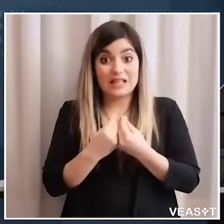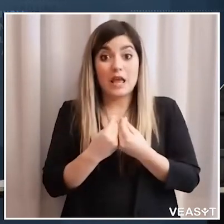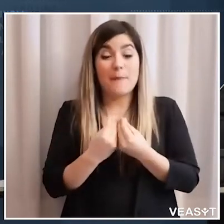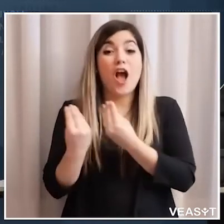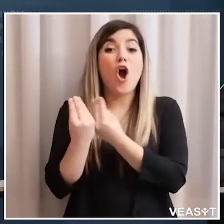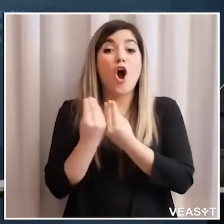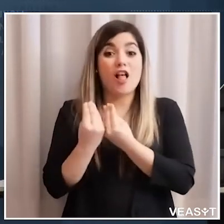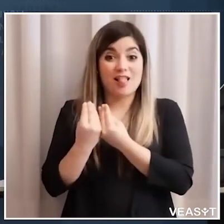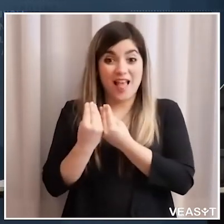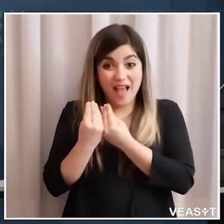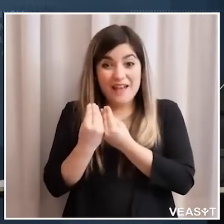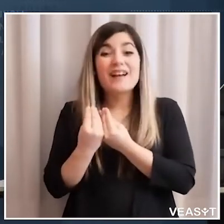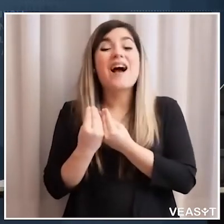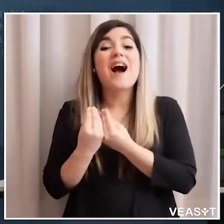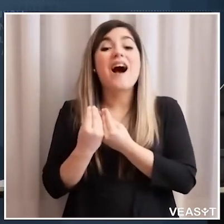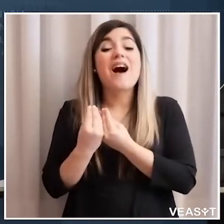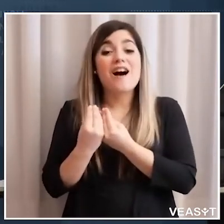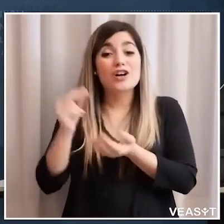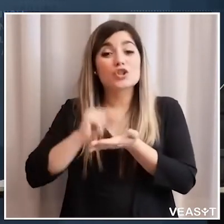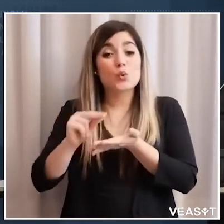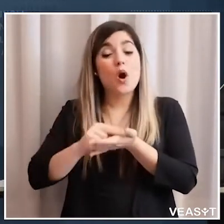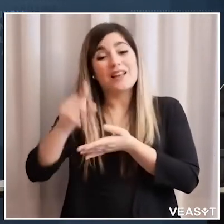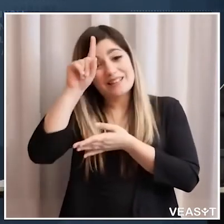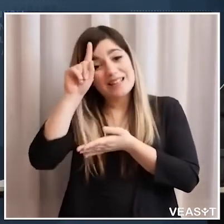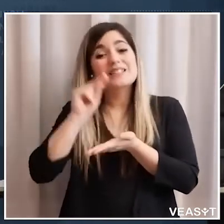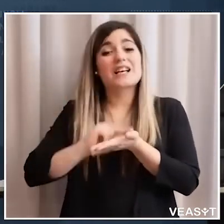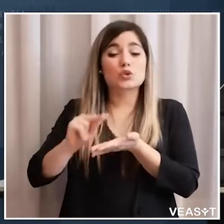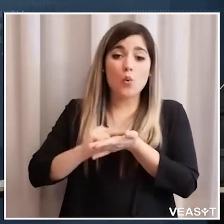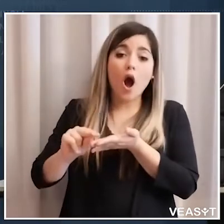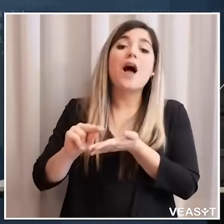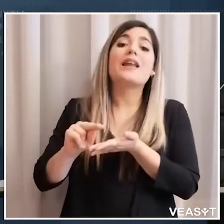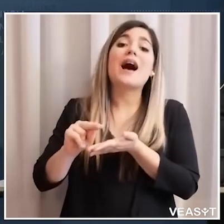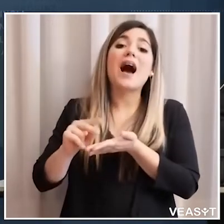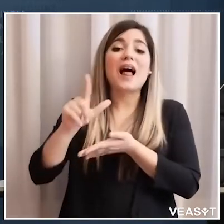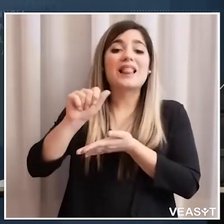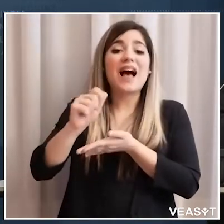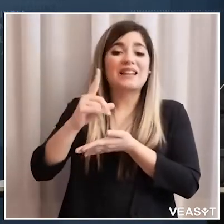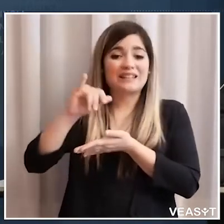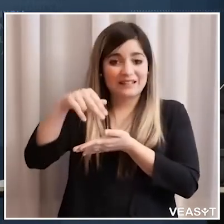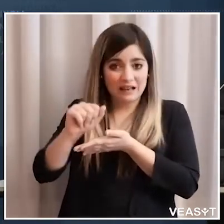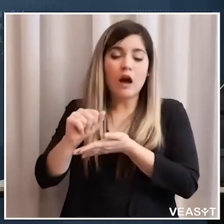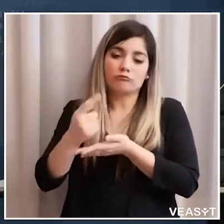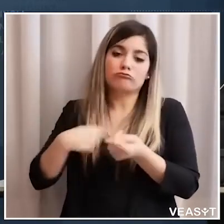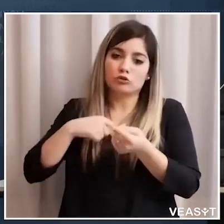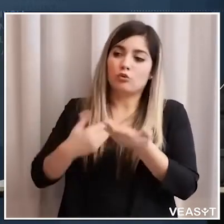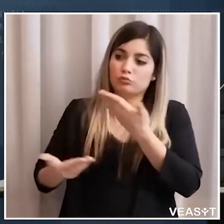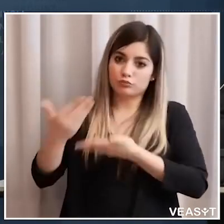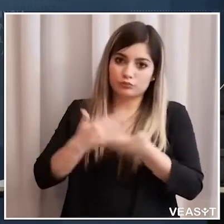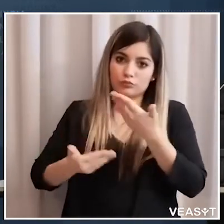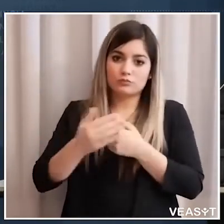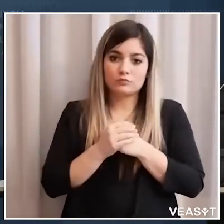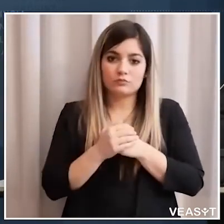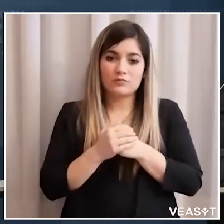a Hammer e con con Daniel Alfreider per quanto riguarda la scuola ladina si sta cercando non si parla di scuola innanzitutto